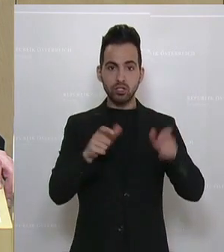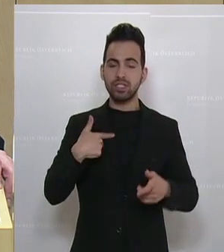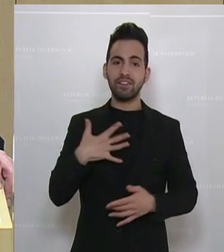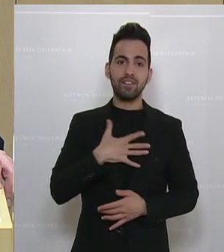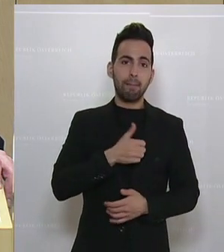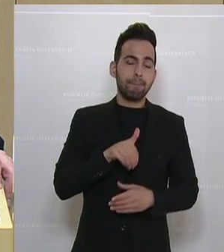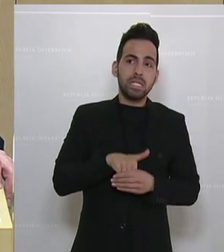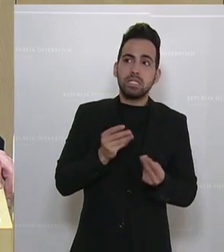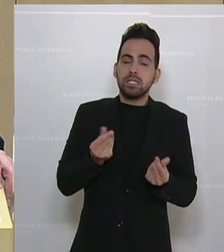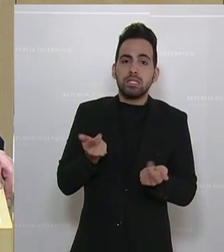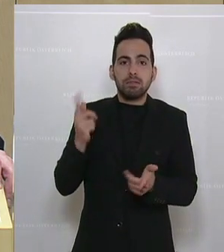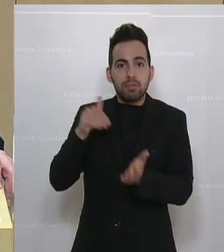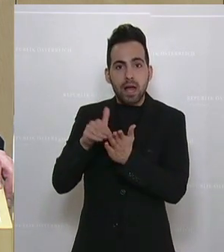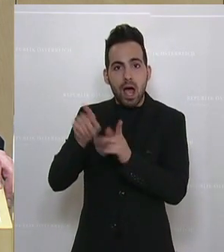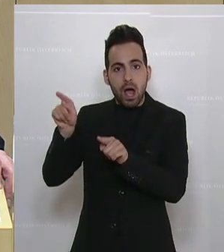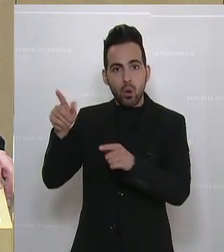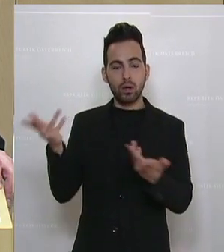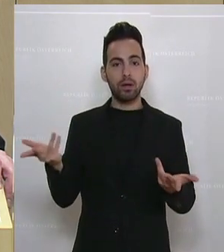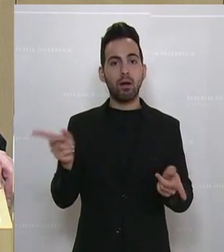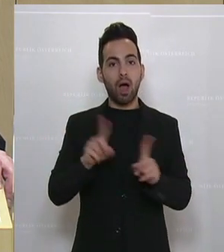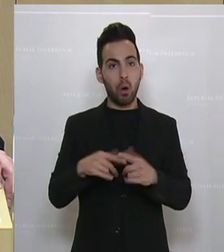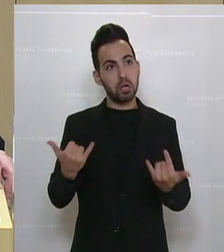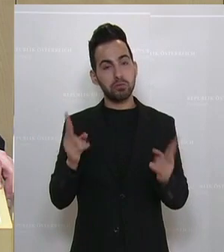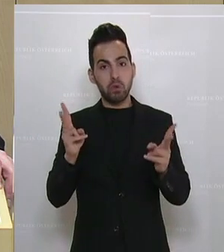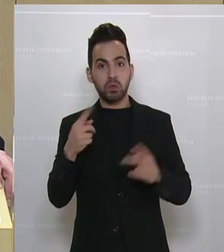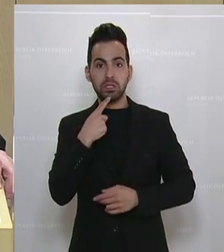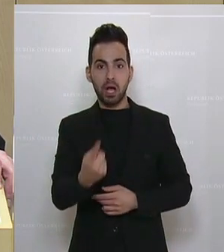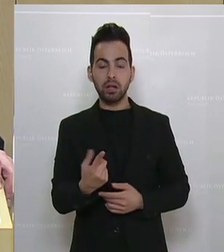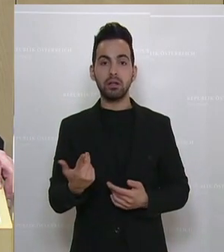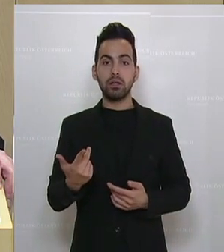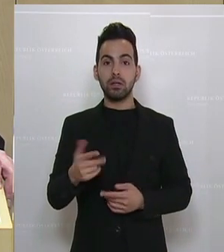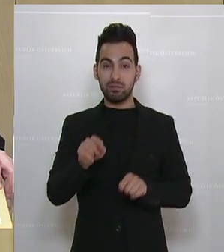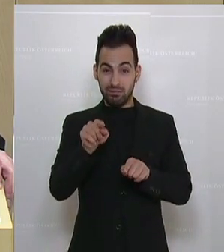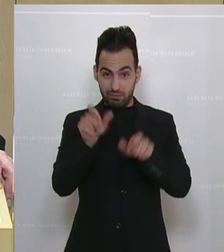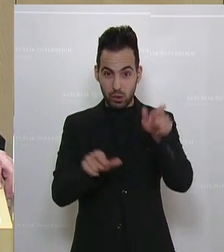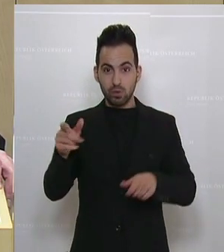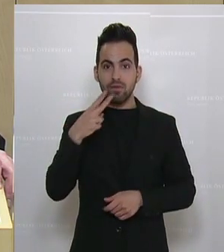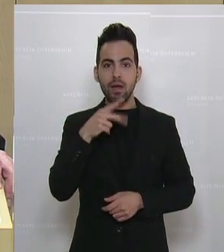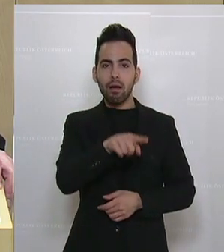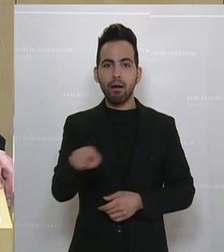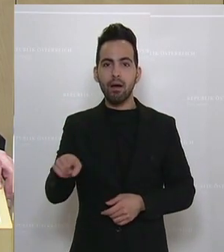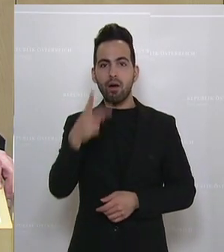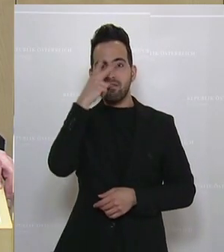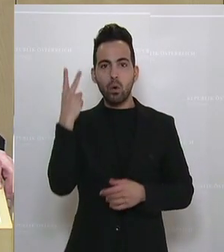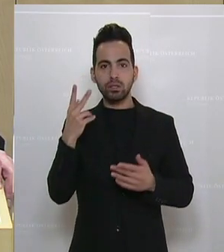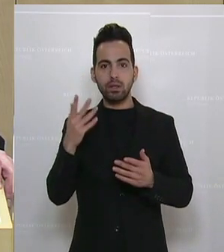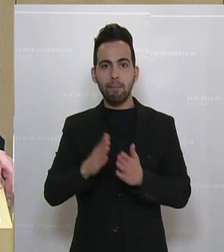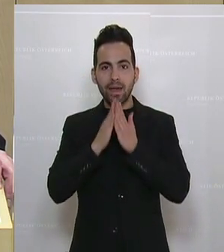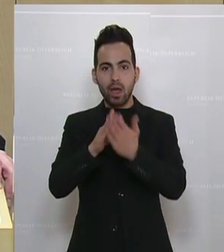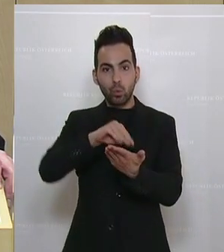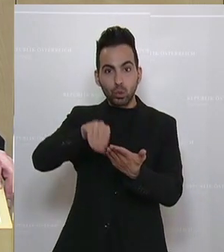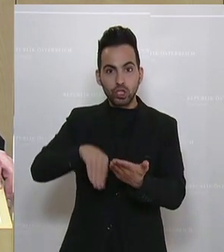vermissen. Und man könnte auch die These aufstellen, dass genau jene, die immer solche Volksbegehren